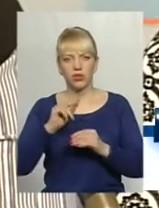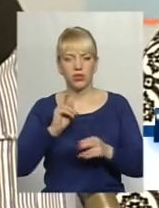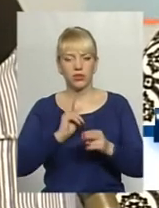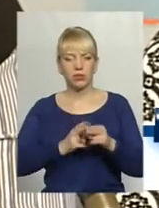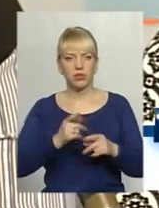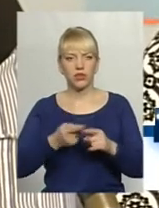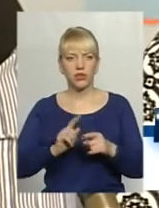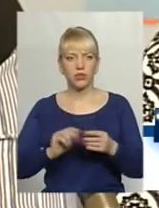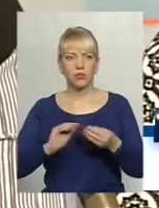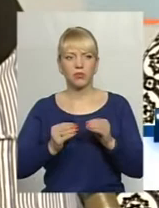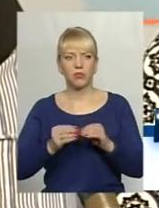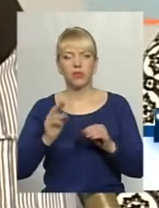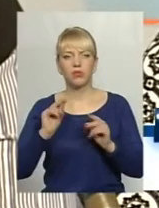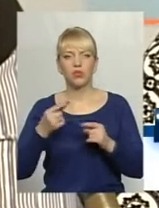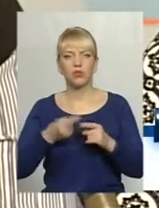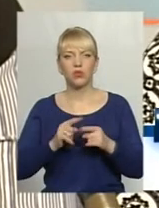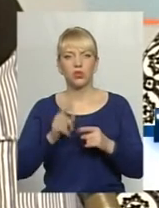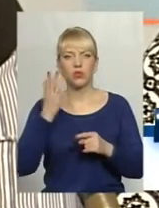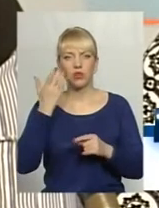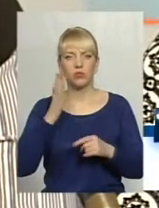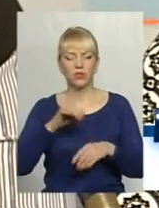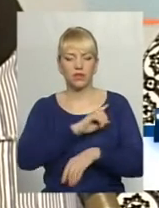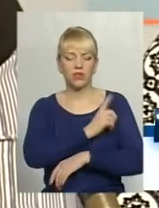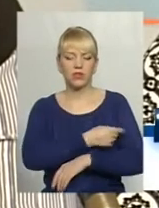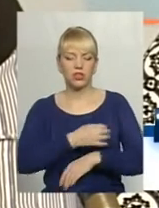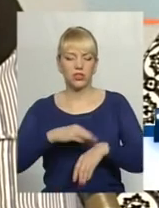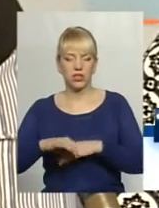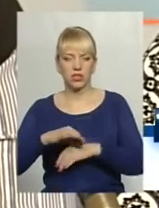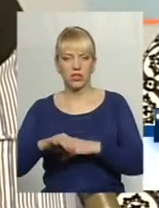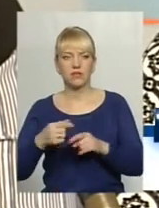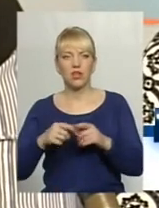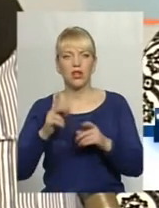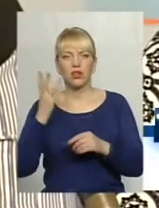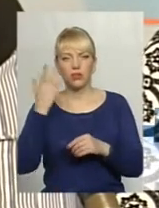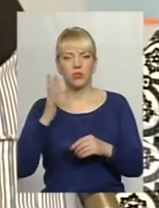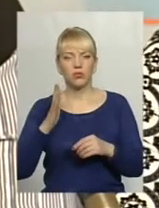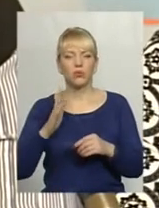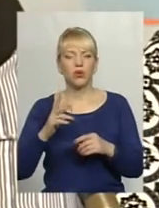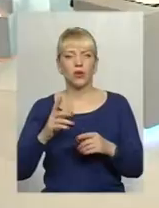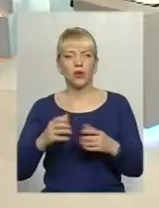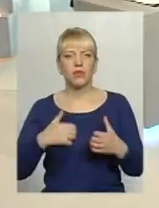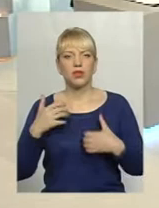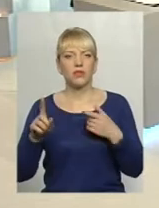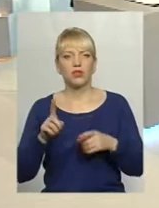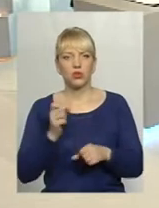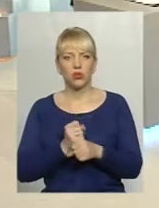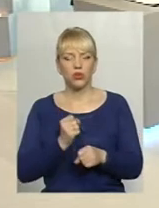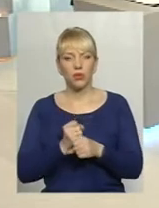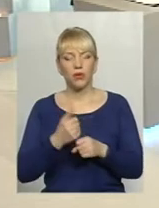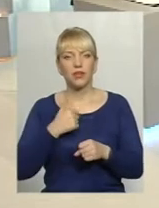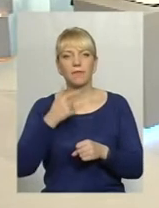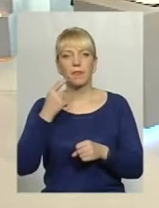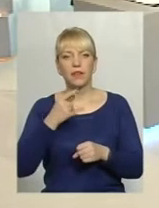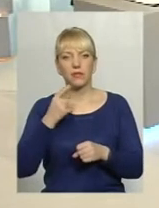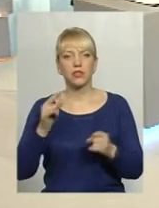проблемі, аніж тоді, коли це вже буде фізичне насильство, і вже будемо бити на сполох, що робити. А ще цікаво, от ми говорили про те, що